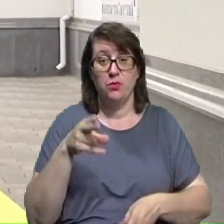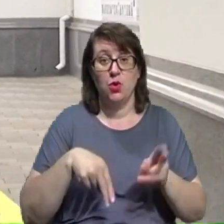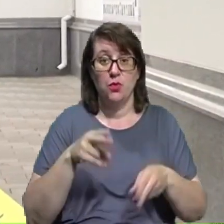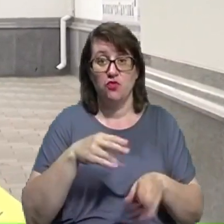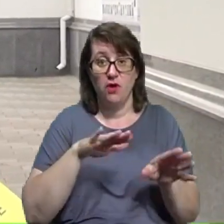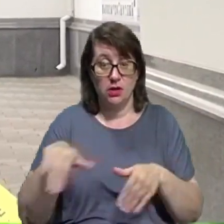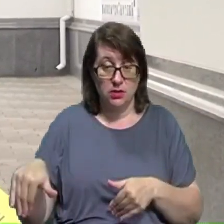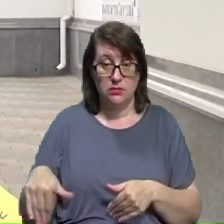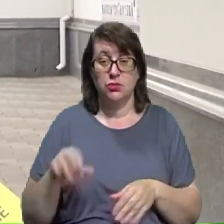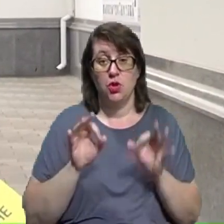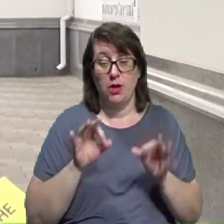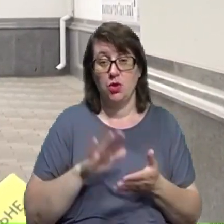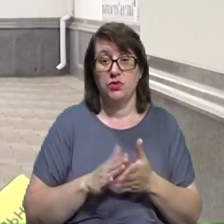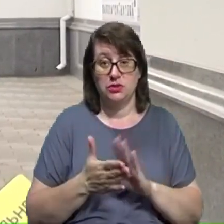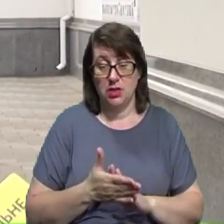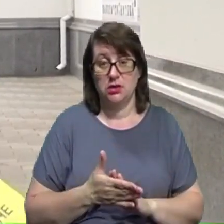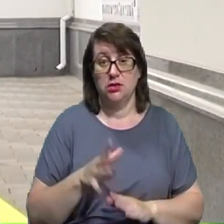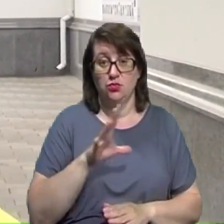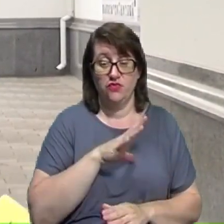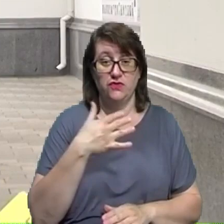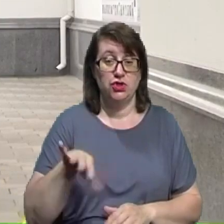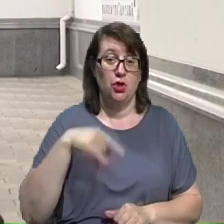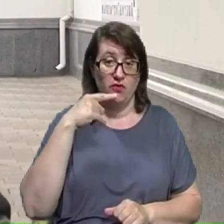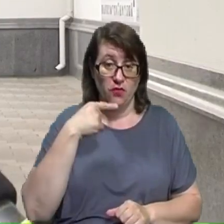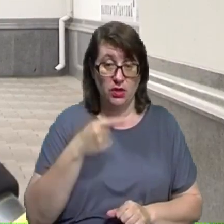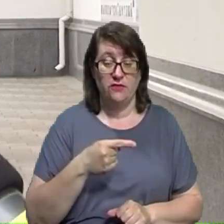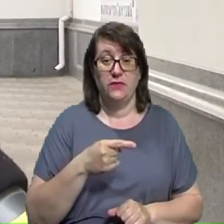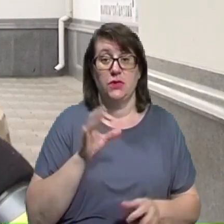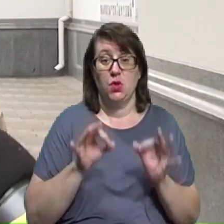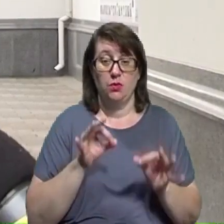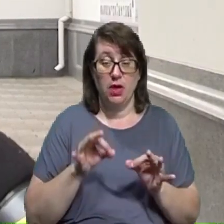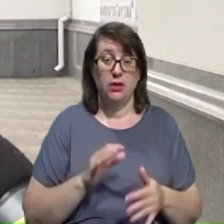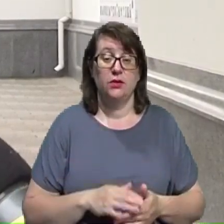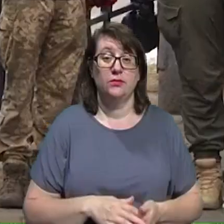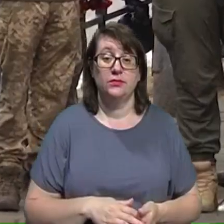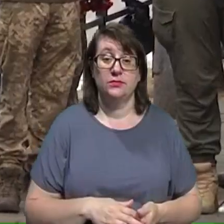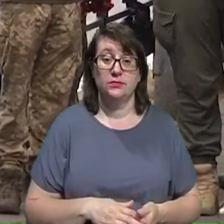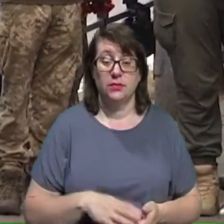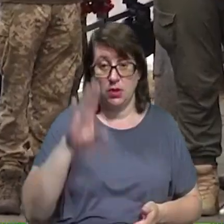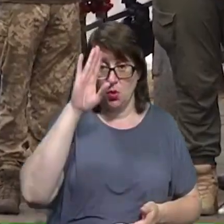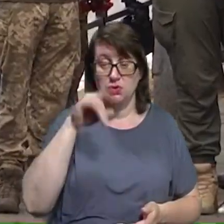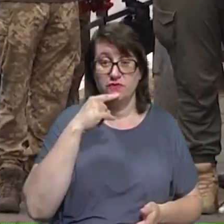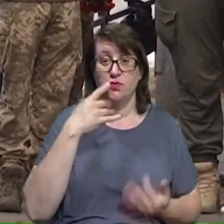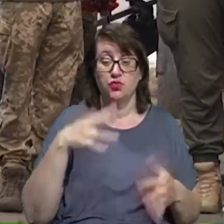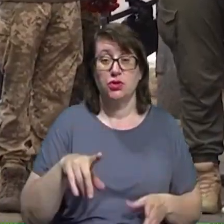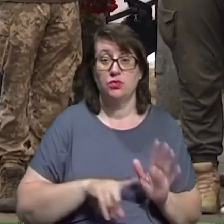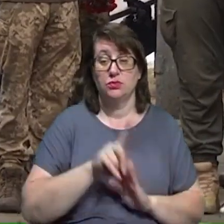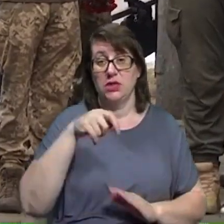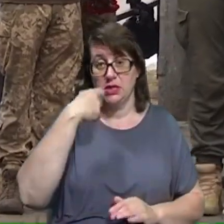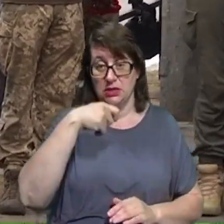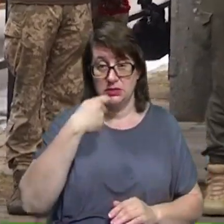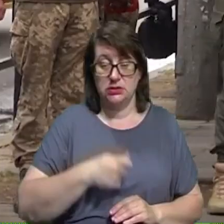нормальному стані, він вже говорив, ага, нормально говорив, хлопці казали, він вже їв все, і